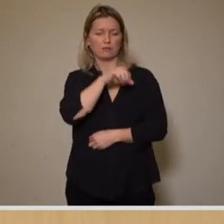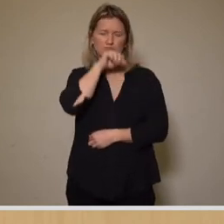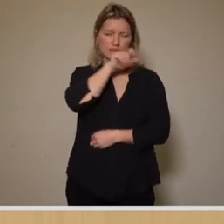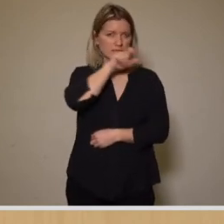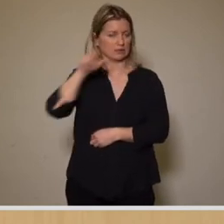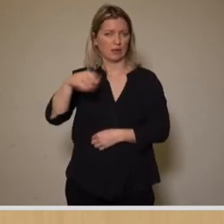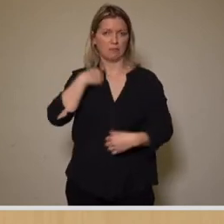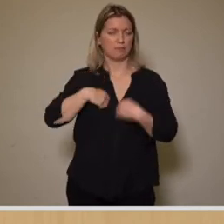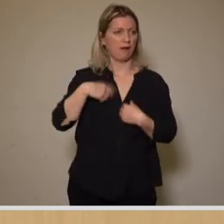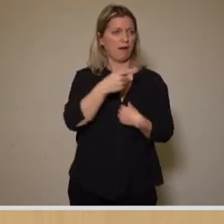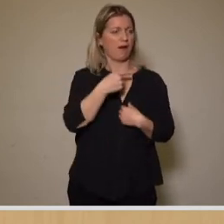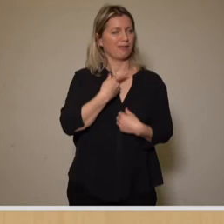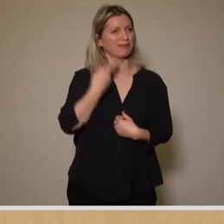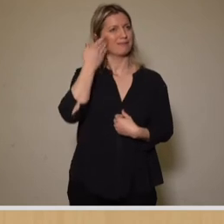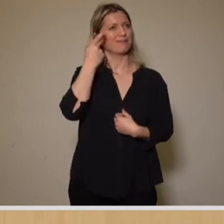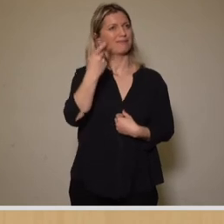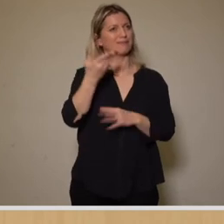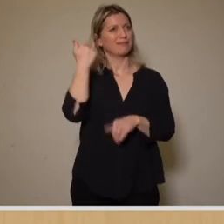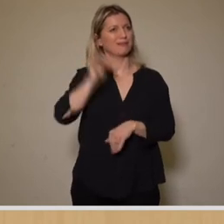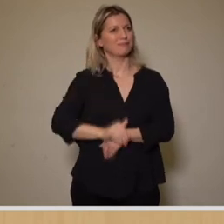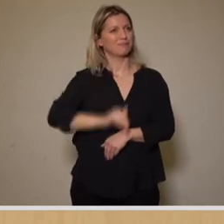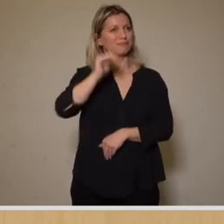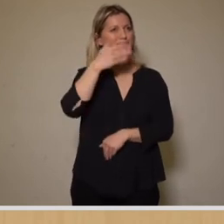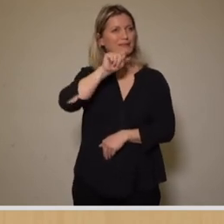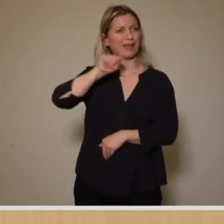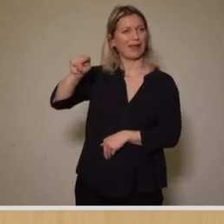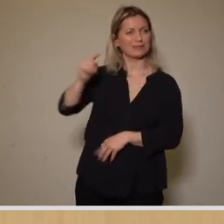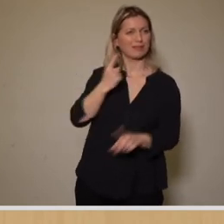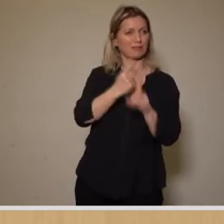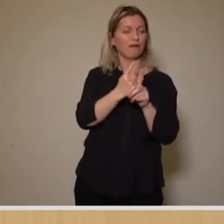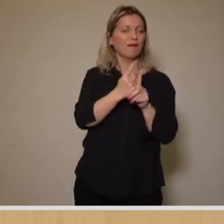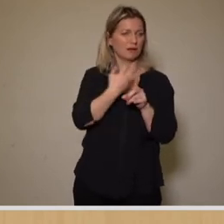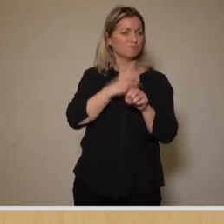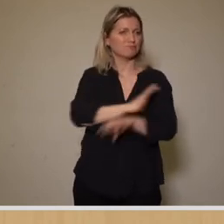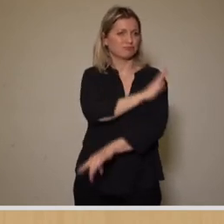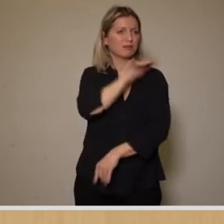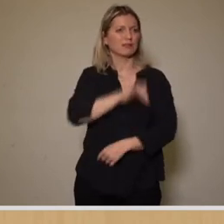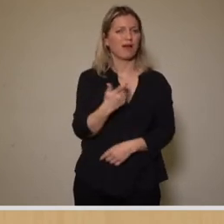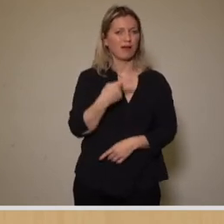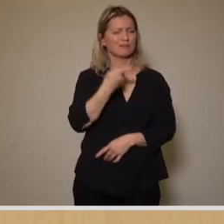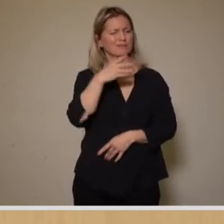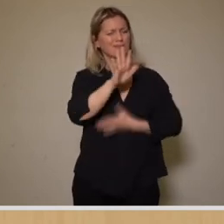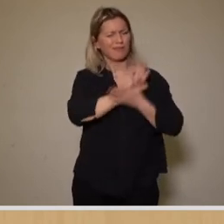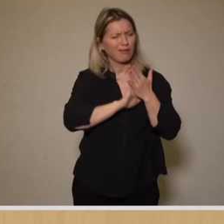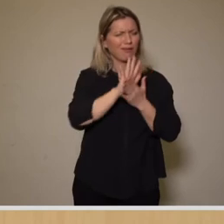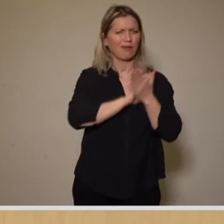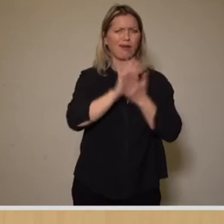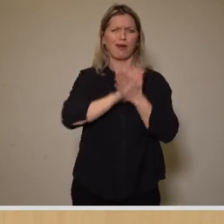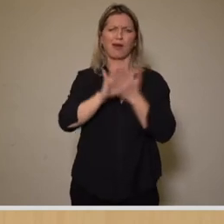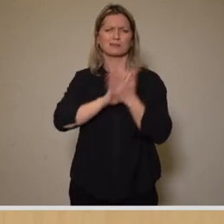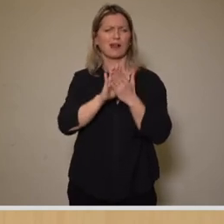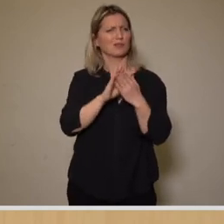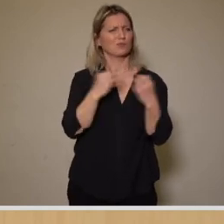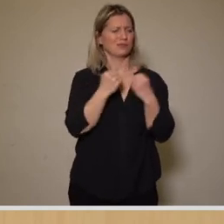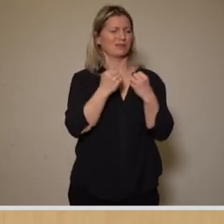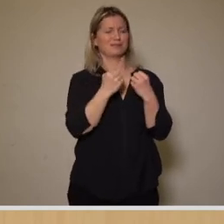weil sie ihre Kindheitserinnerungen, ihre Kindheitserlebnisse dort haben. Diese haben sie mit mir geteilt und haben teilweise sehr plastisch